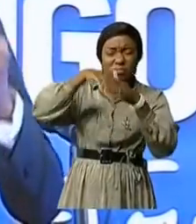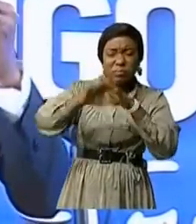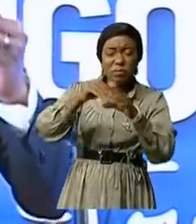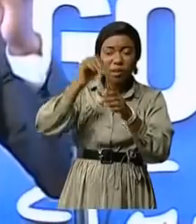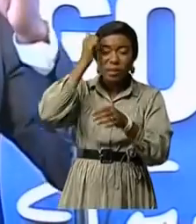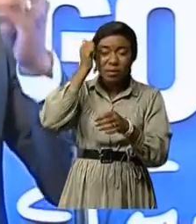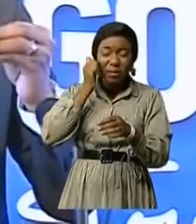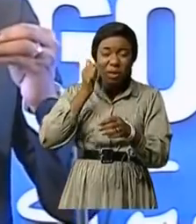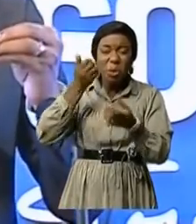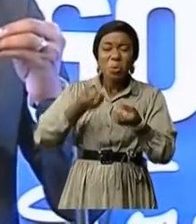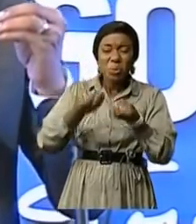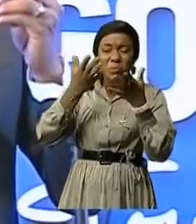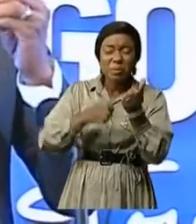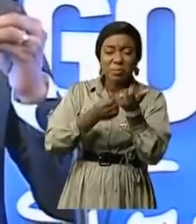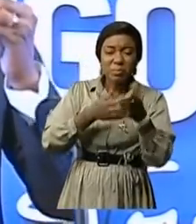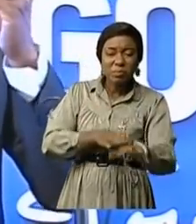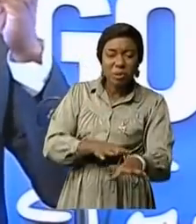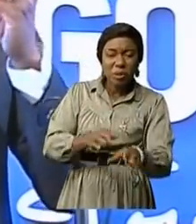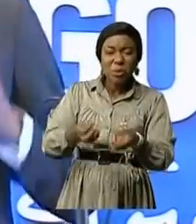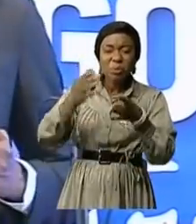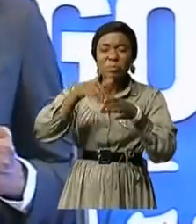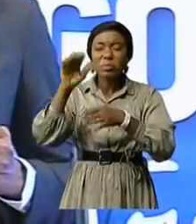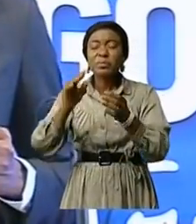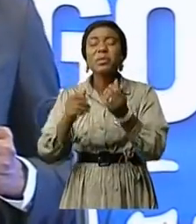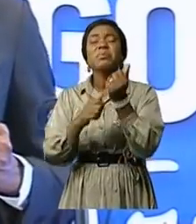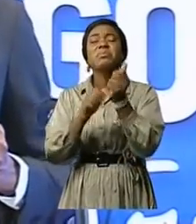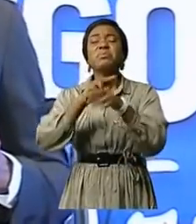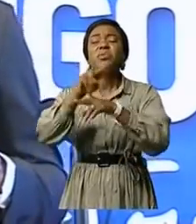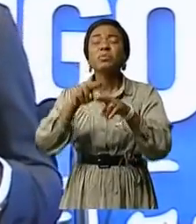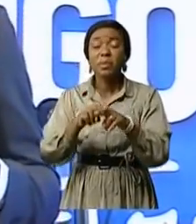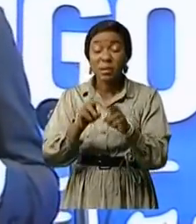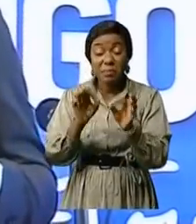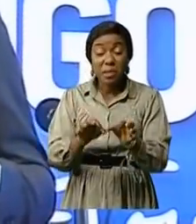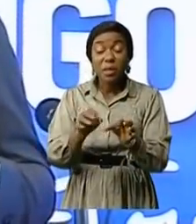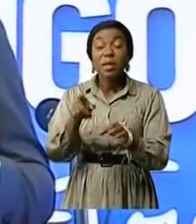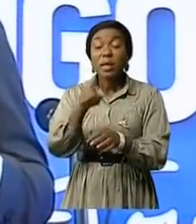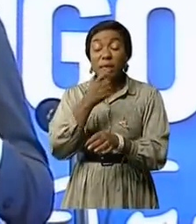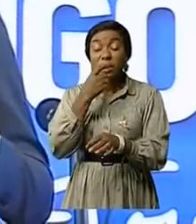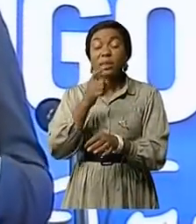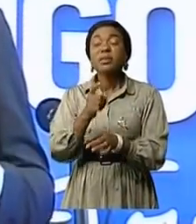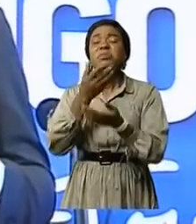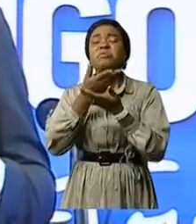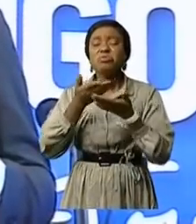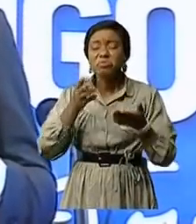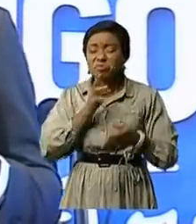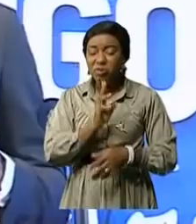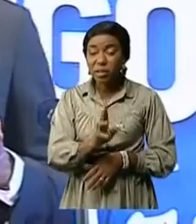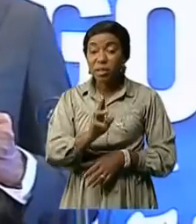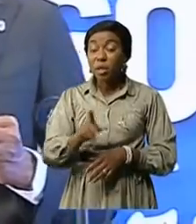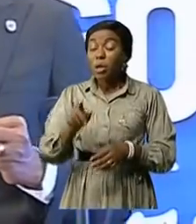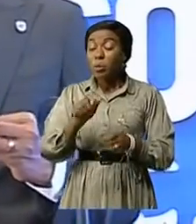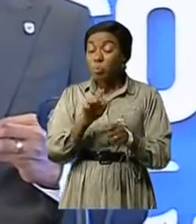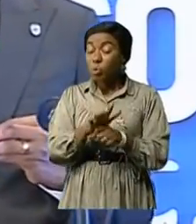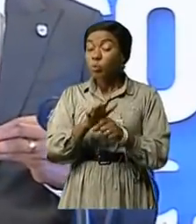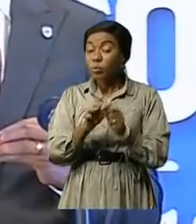combien sont morts, combien s'en sont sortis. Je dois vous dire parce que j'ai l'impression que parfois les gens font